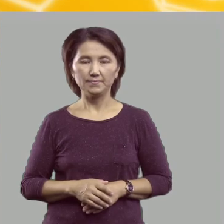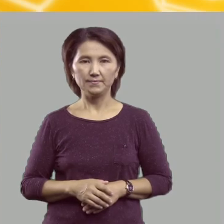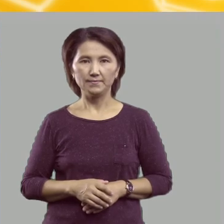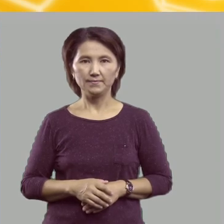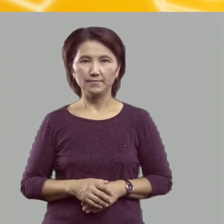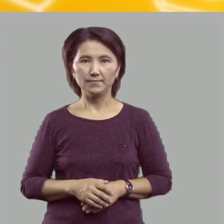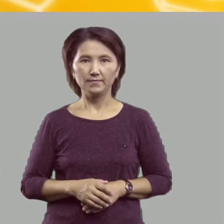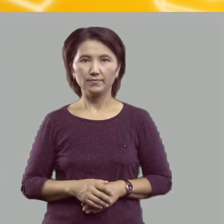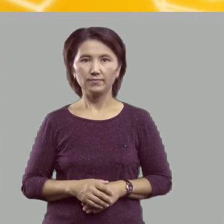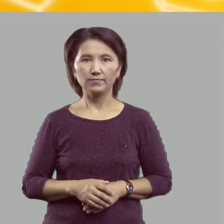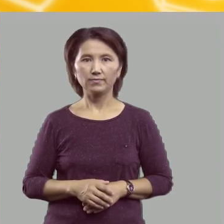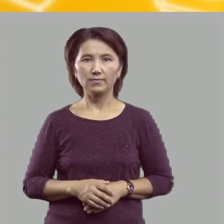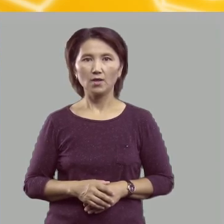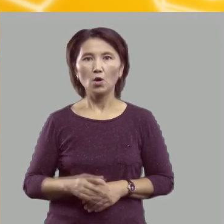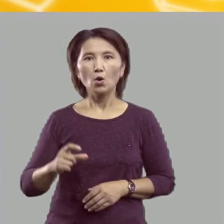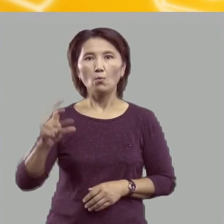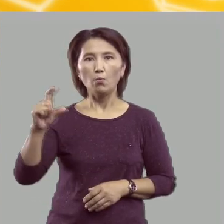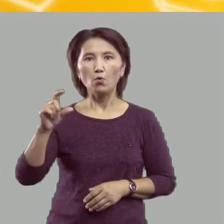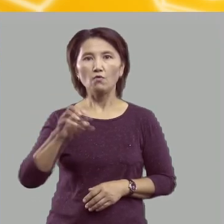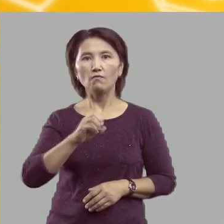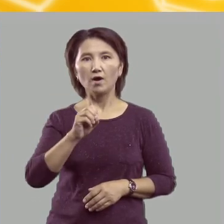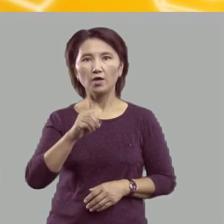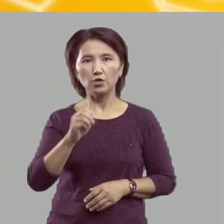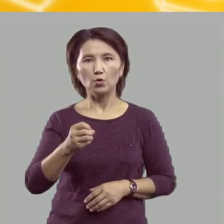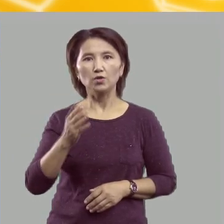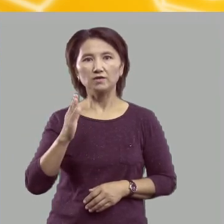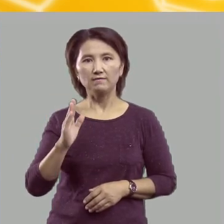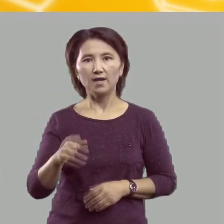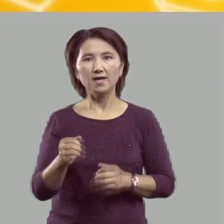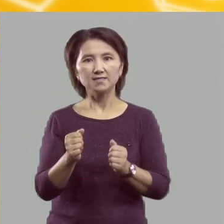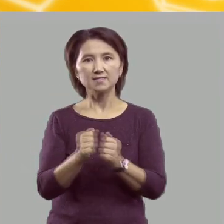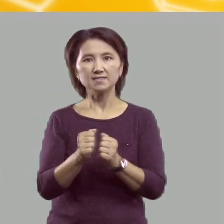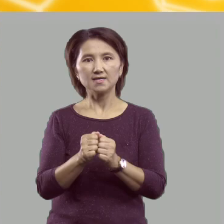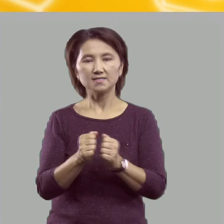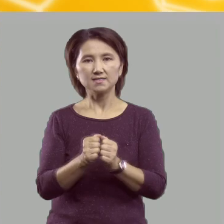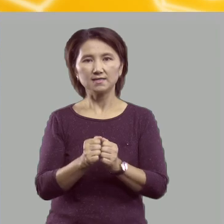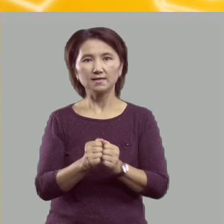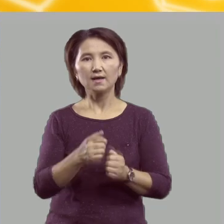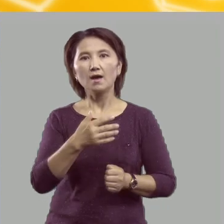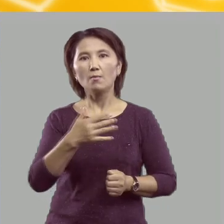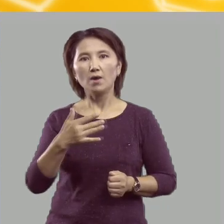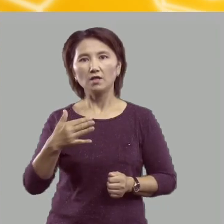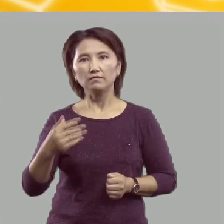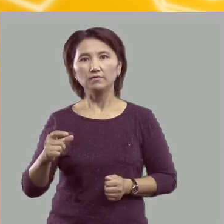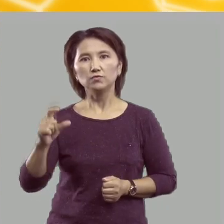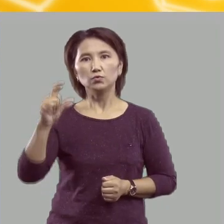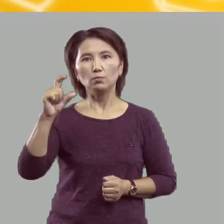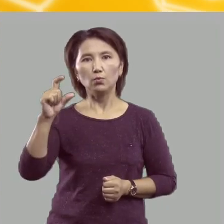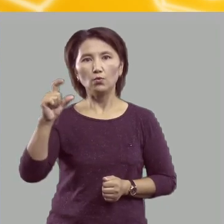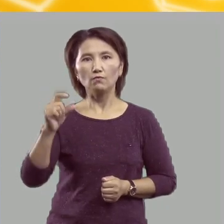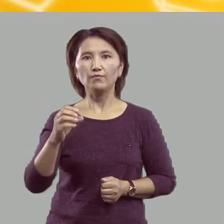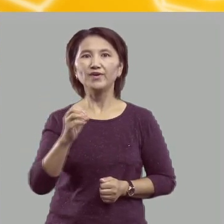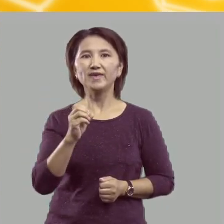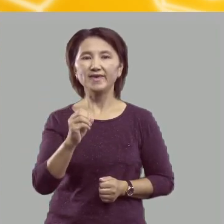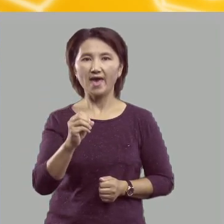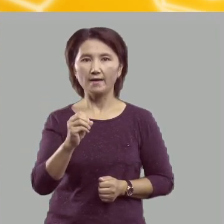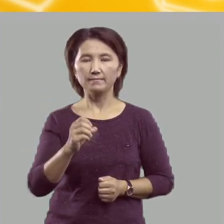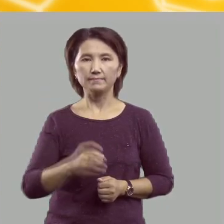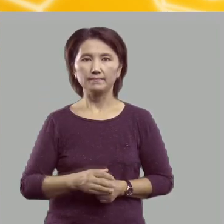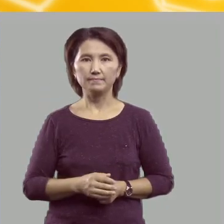Буква Ё является соседкой по алфавиту буквы Е.